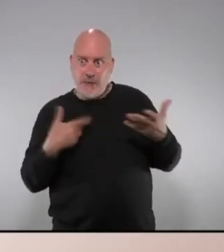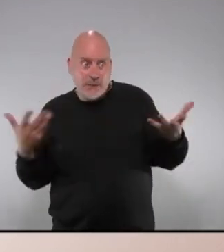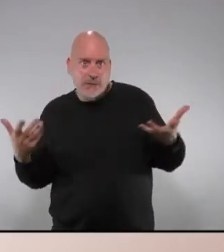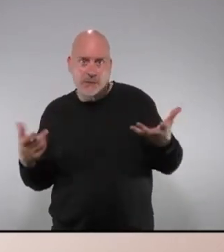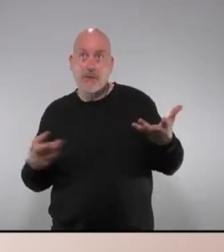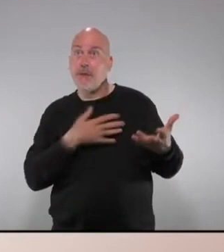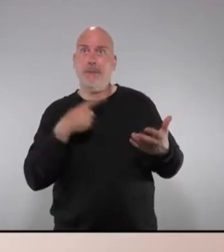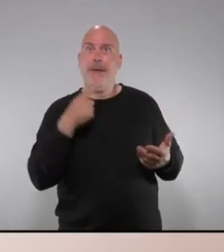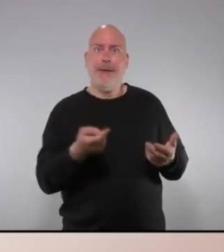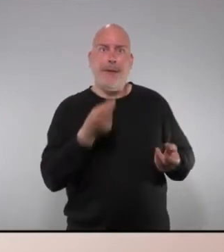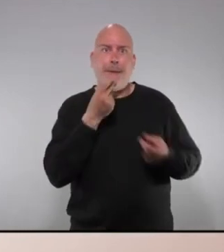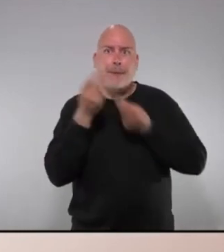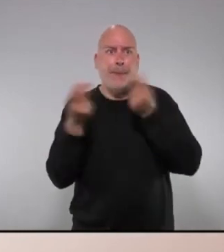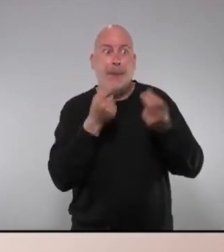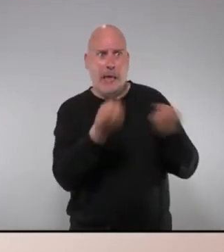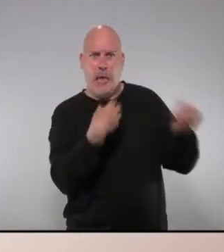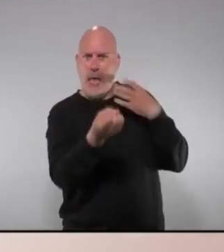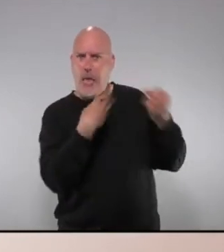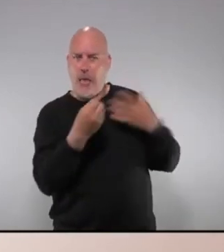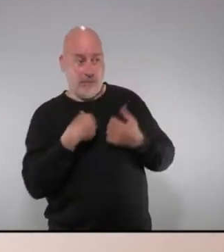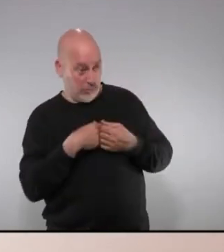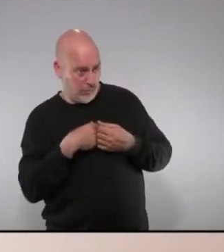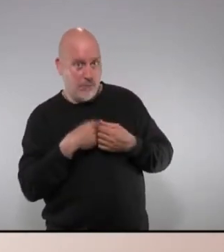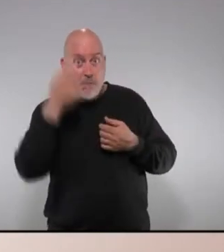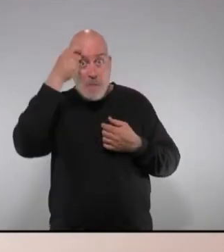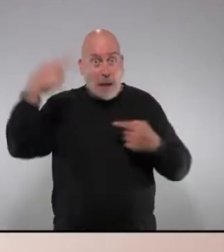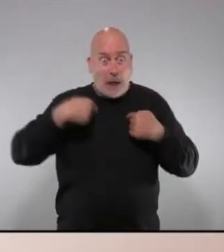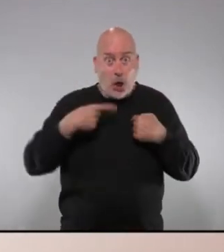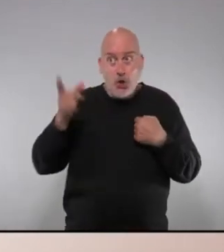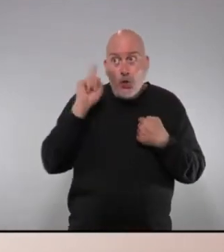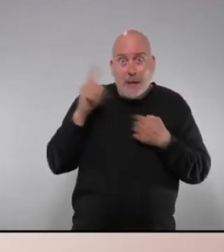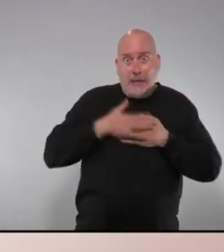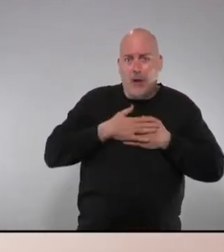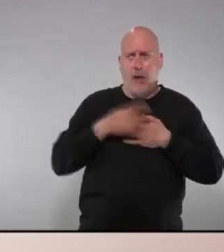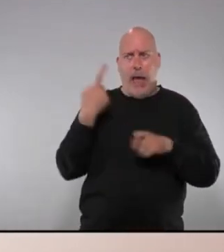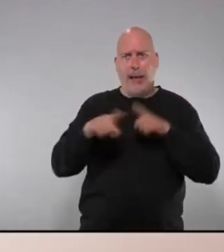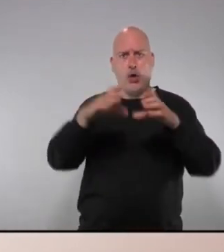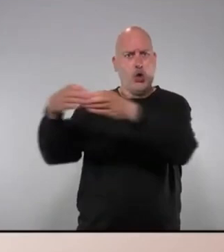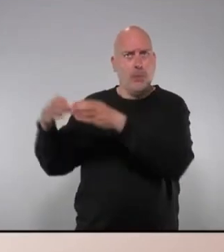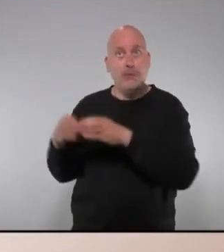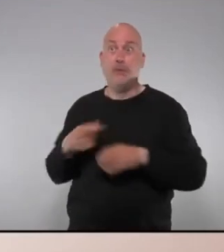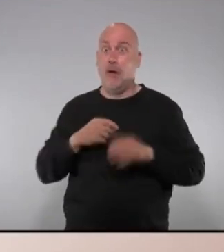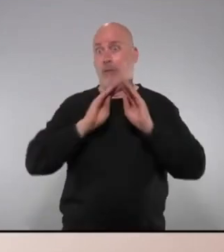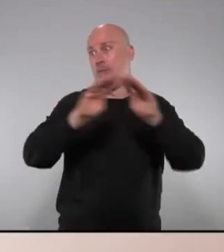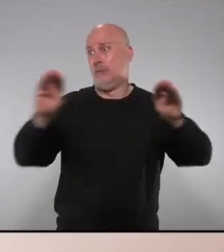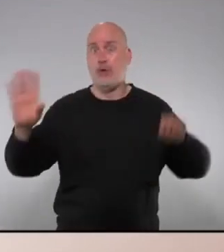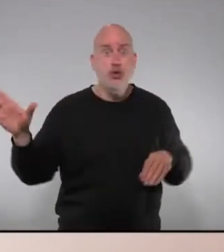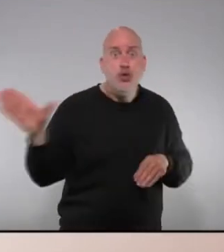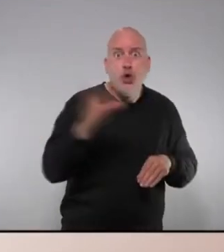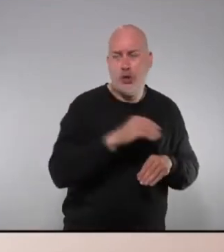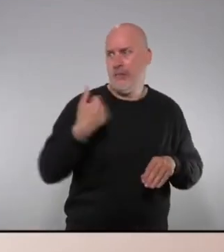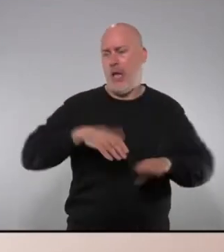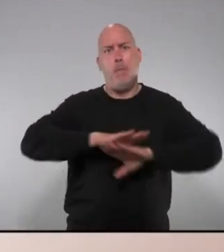els xivetassos que ens arriben una paraula m'imagino que no només a nosaltres també a altres grups els quals faig una crida perquè entre tots diguem